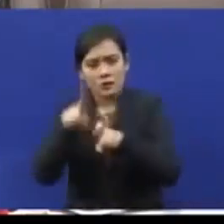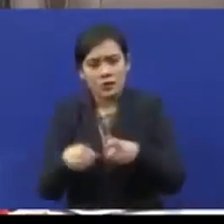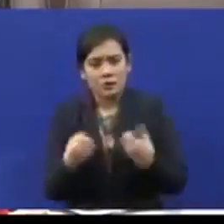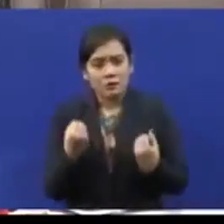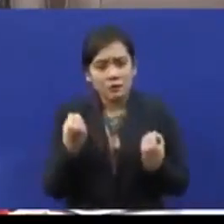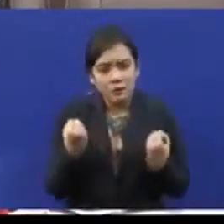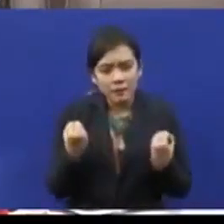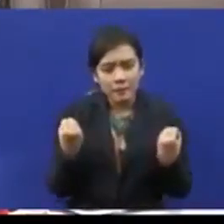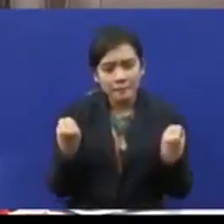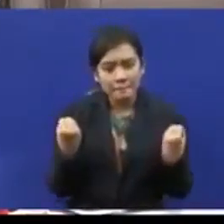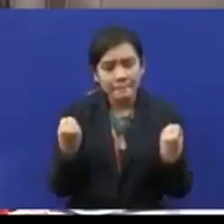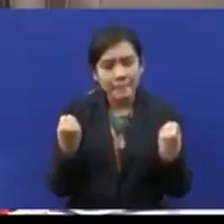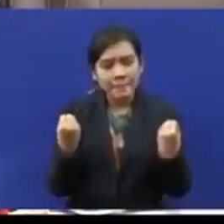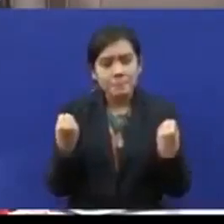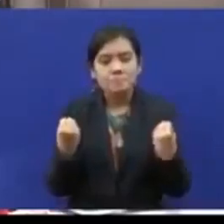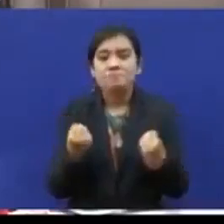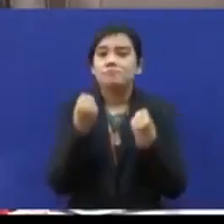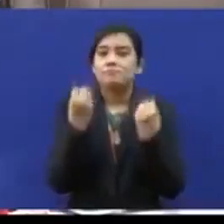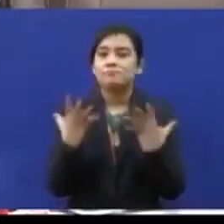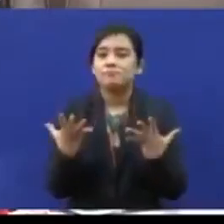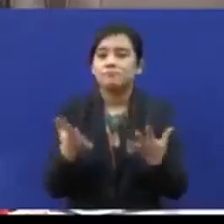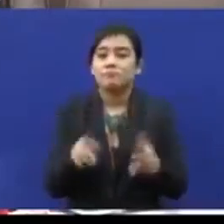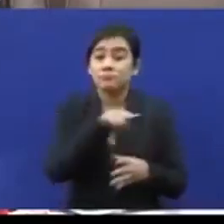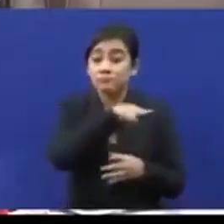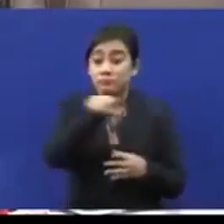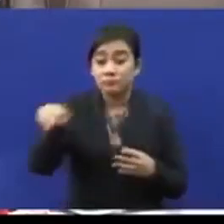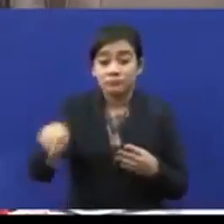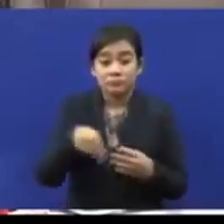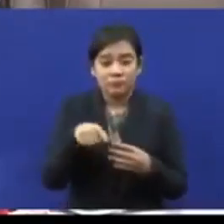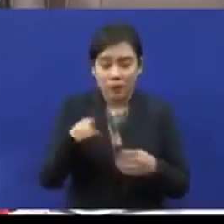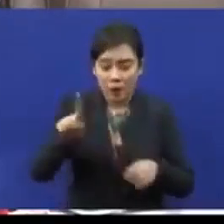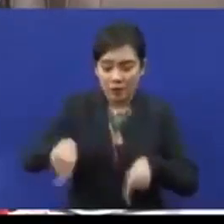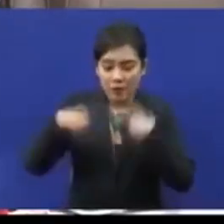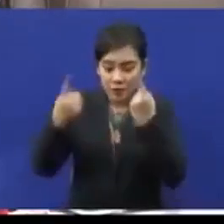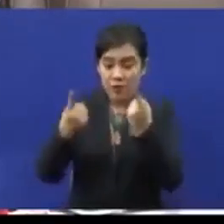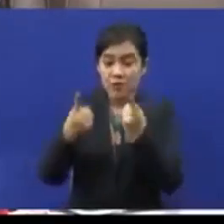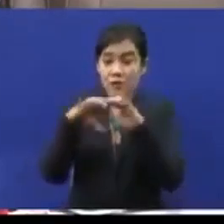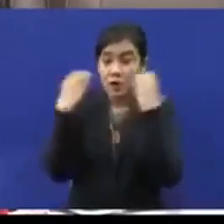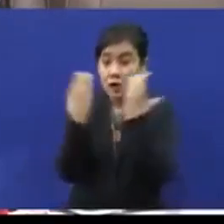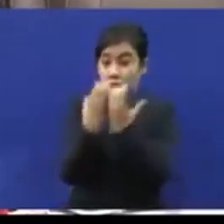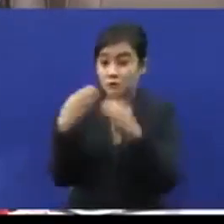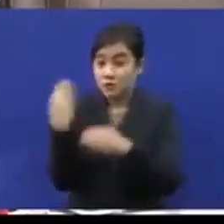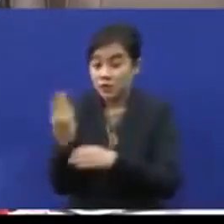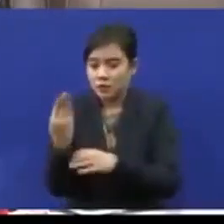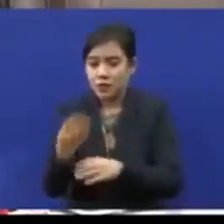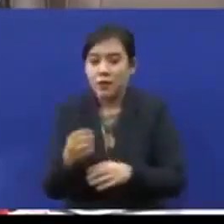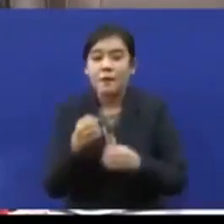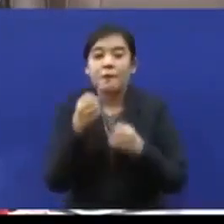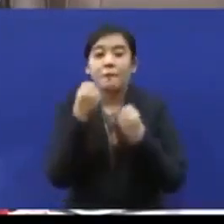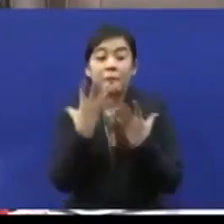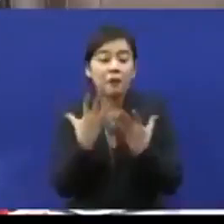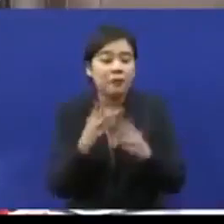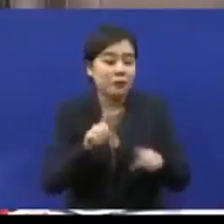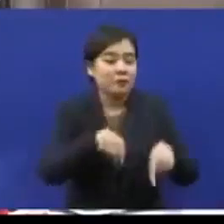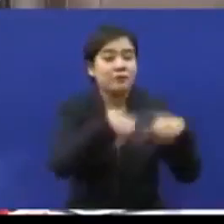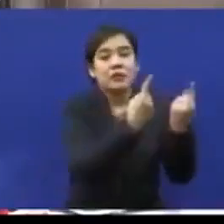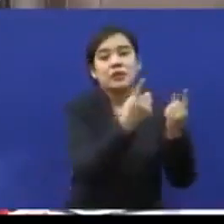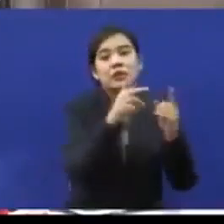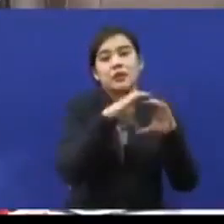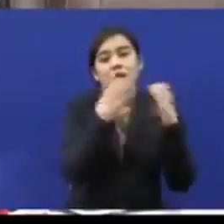yang berapakah antara mereka yang pergi ke kelas biasa dan berapakah yang pergi ke kelas khas.